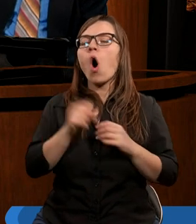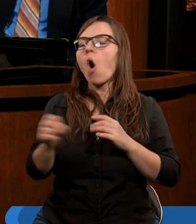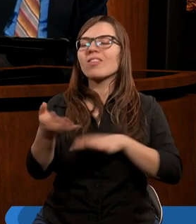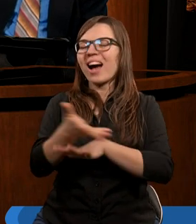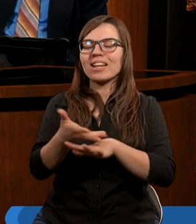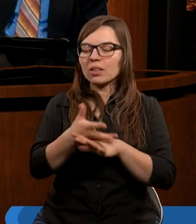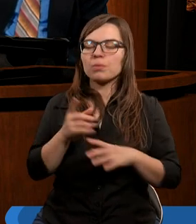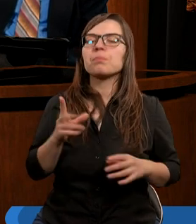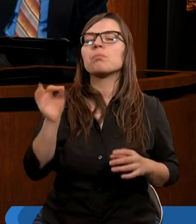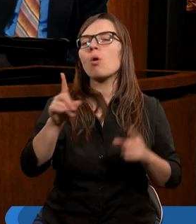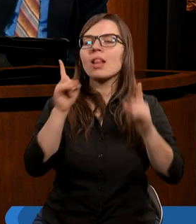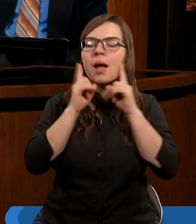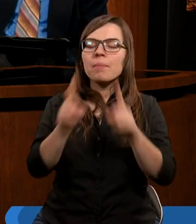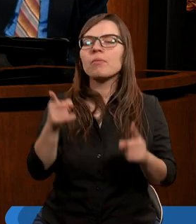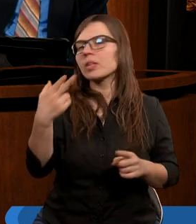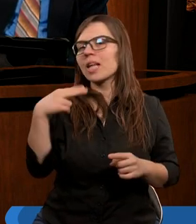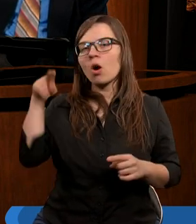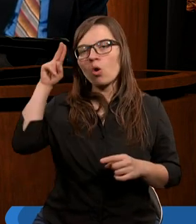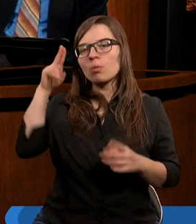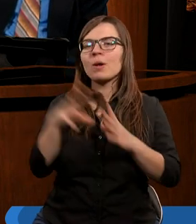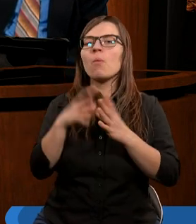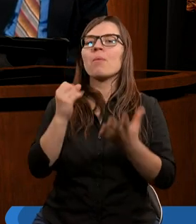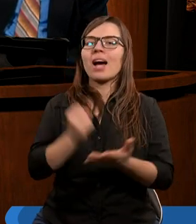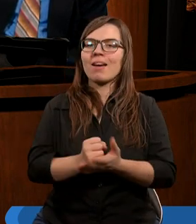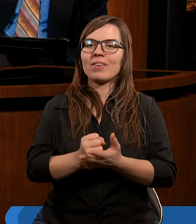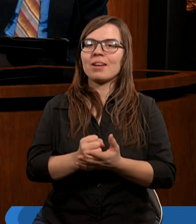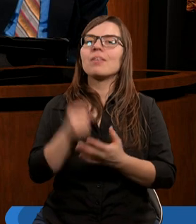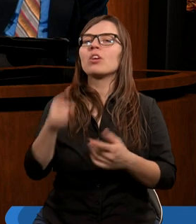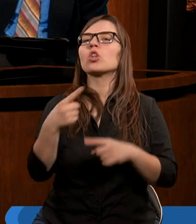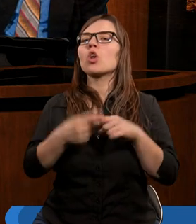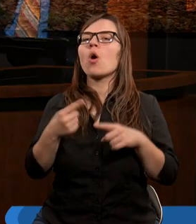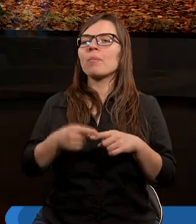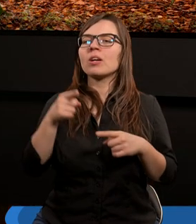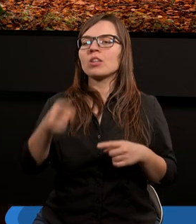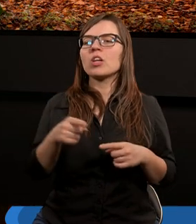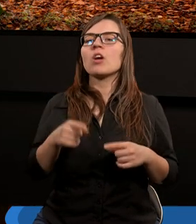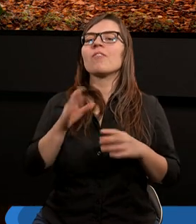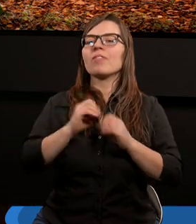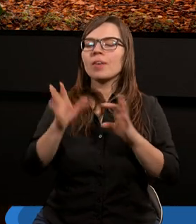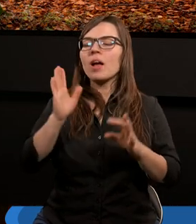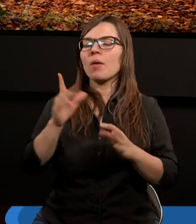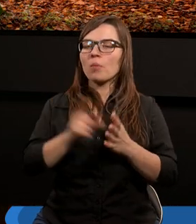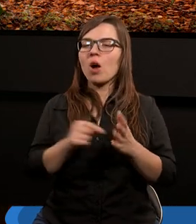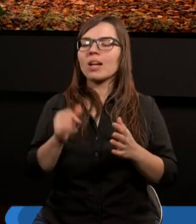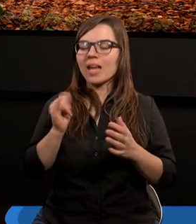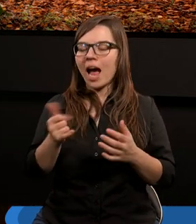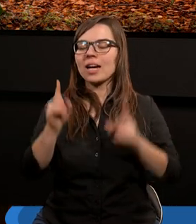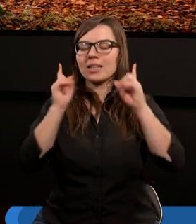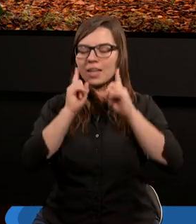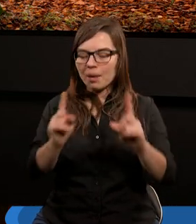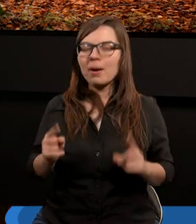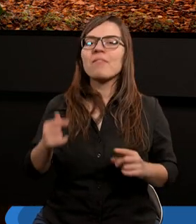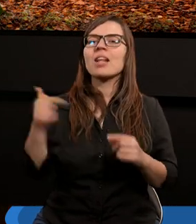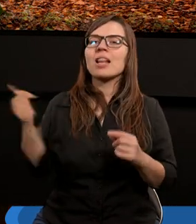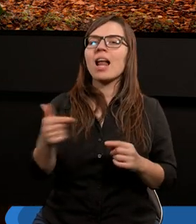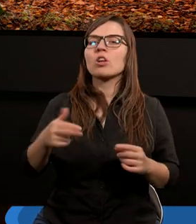bo tak naprawdę nie rozumiał prawa. I dopiero Chrystus wyjaśnił rzeczywiście, jak należy